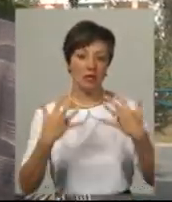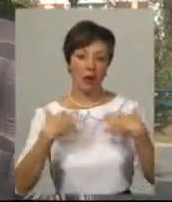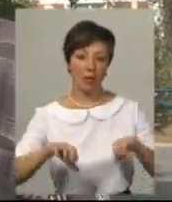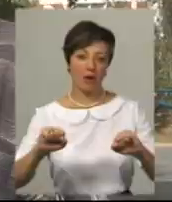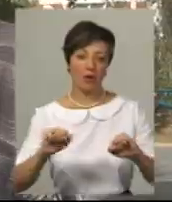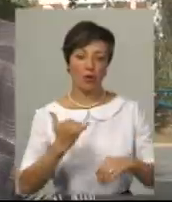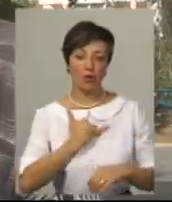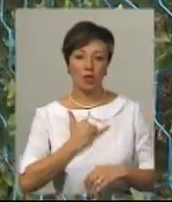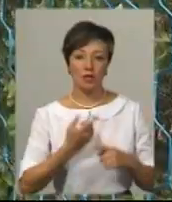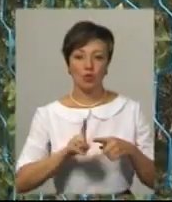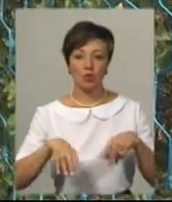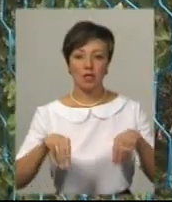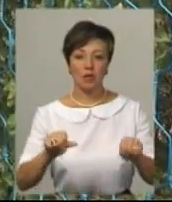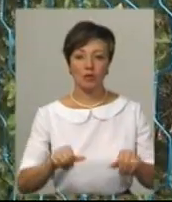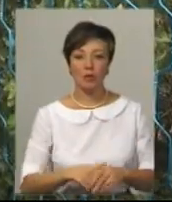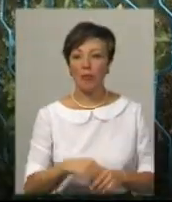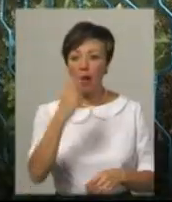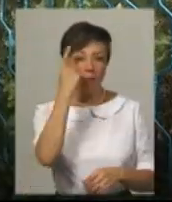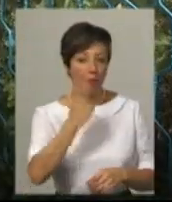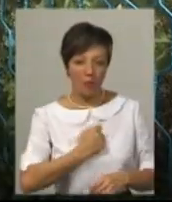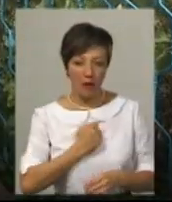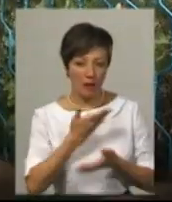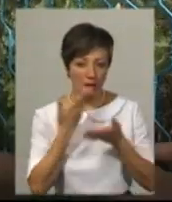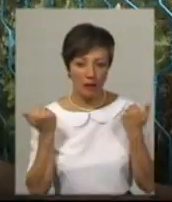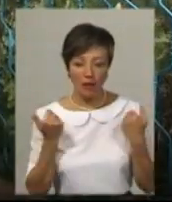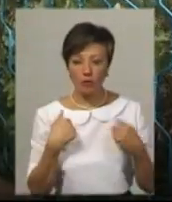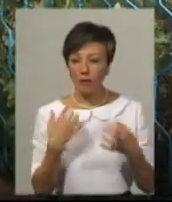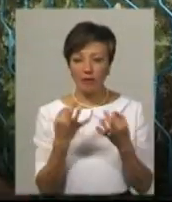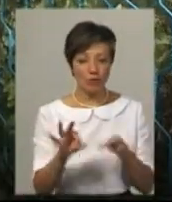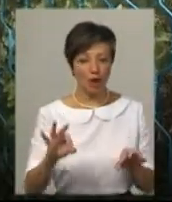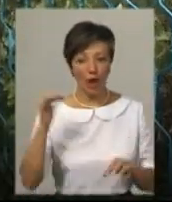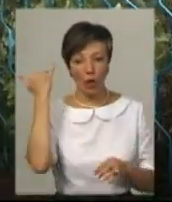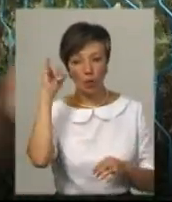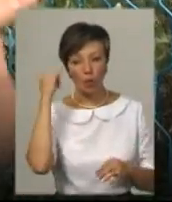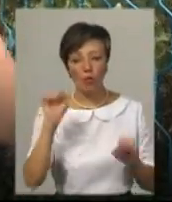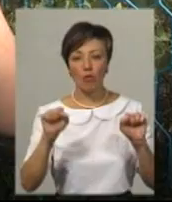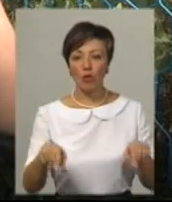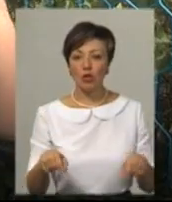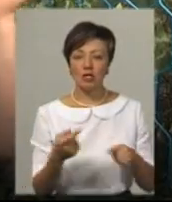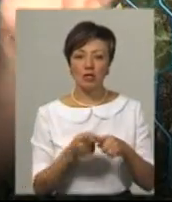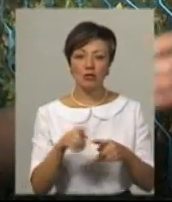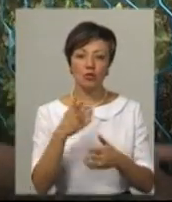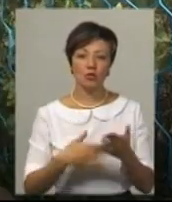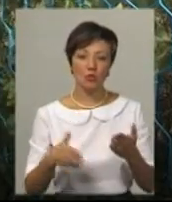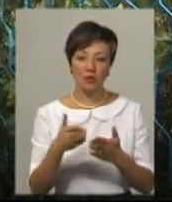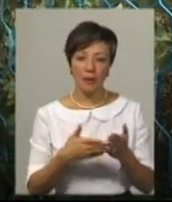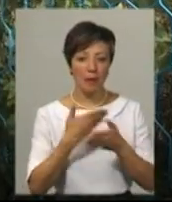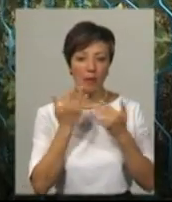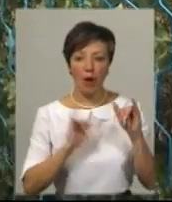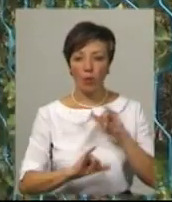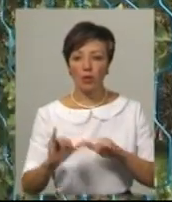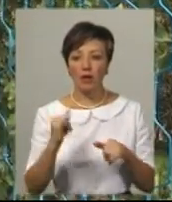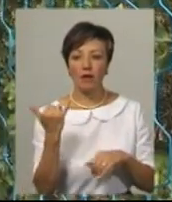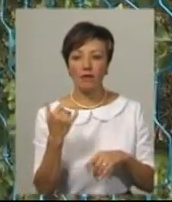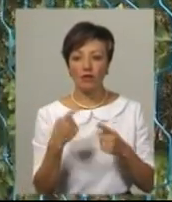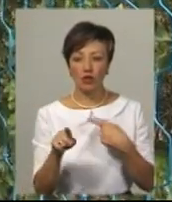цю землю. Чого нас не попередили, щоб ми, може, в той день не випускали худобу, може ми б її взагалі, ми то не маємо куди її вигнати в